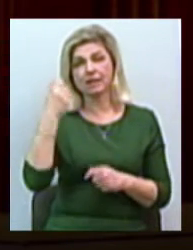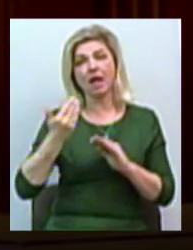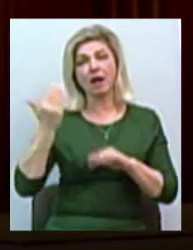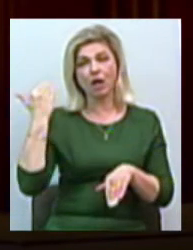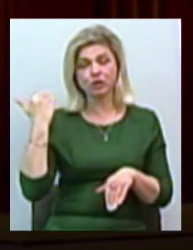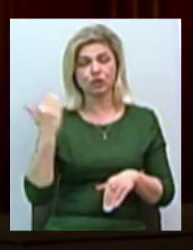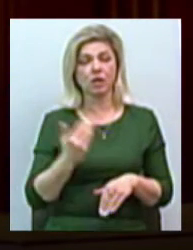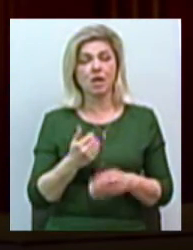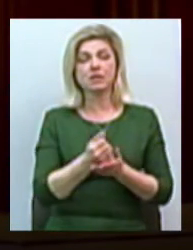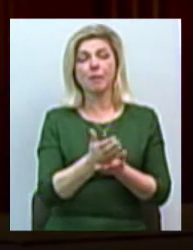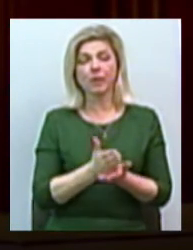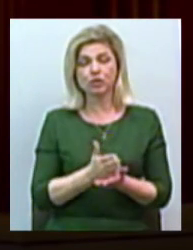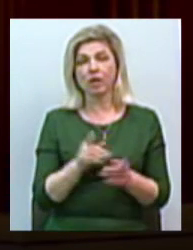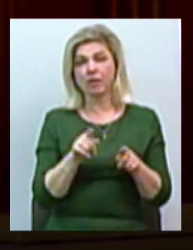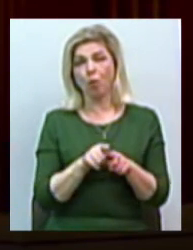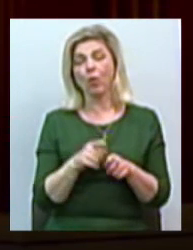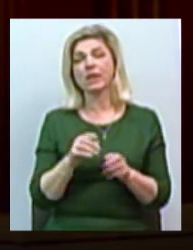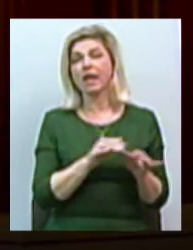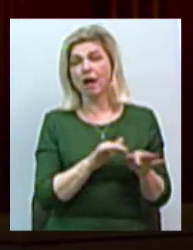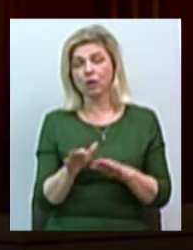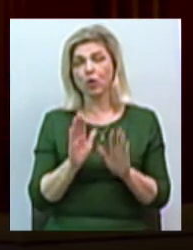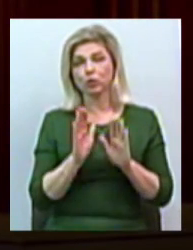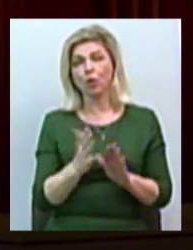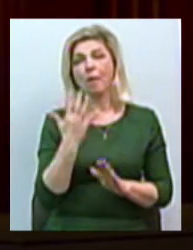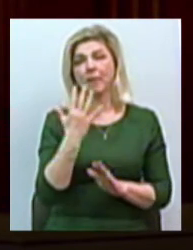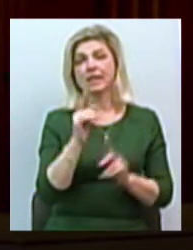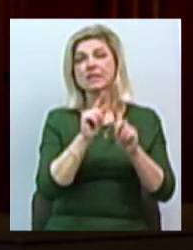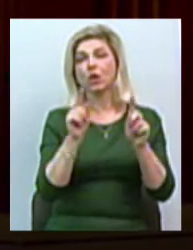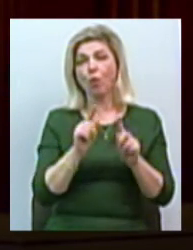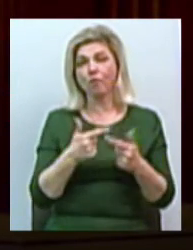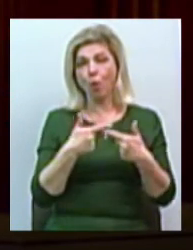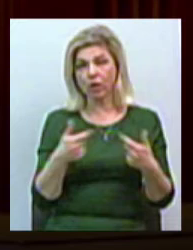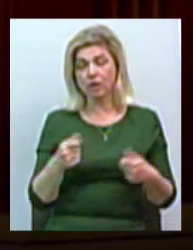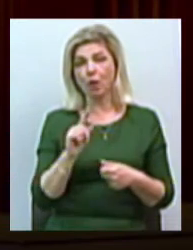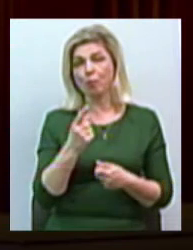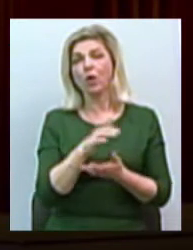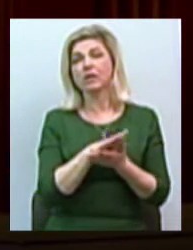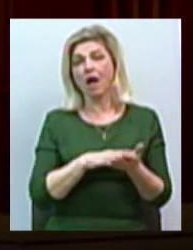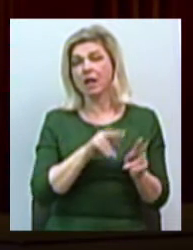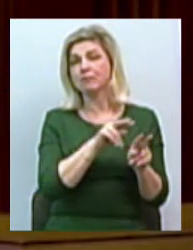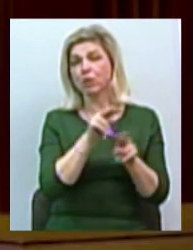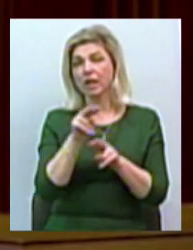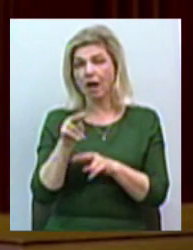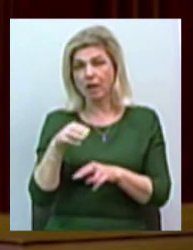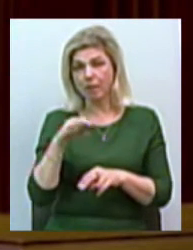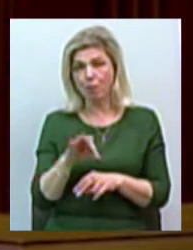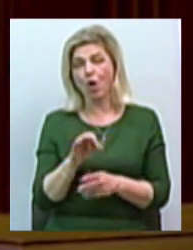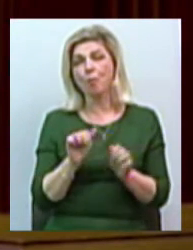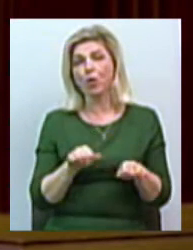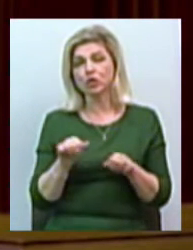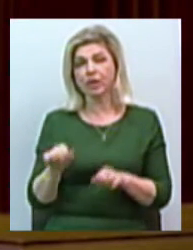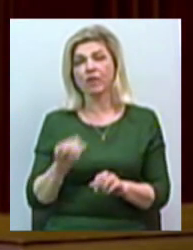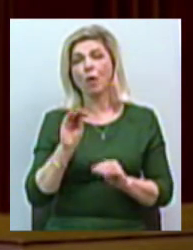забезпечити таку діяльність лише у п'ятизіркових готелях? Чому ми далі спостерігаємо можливість